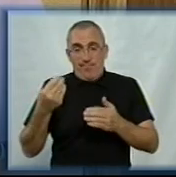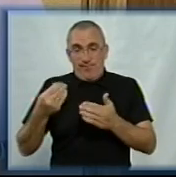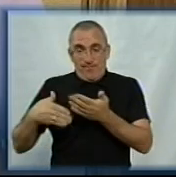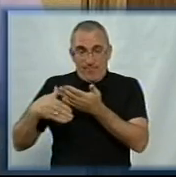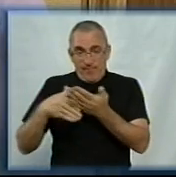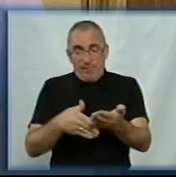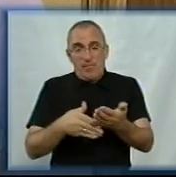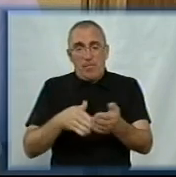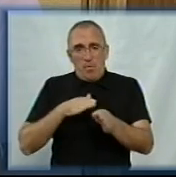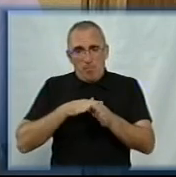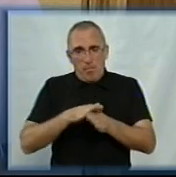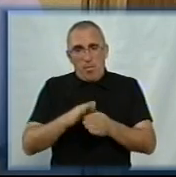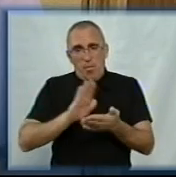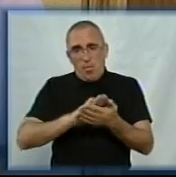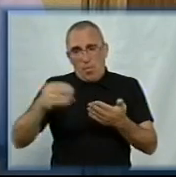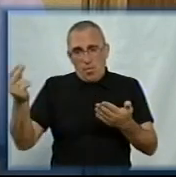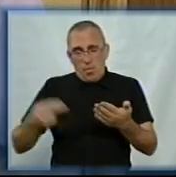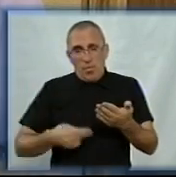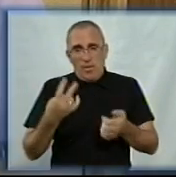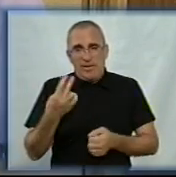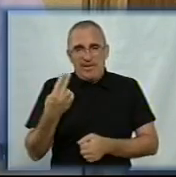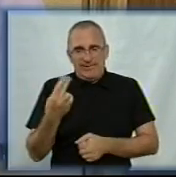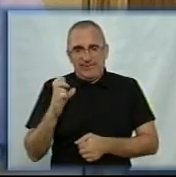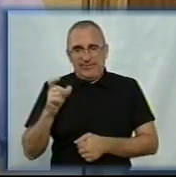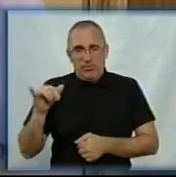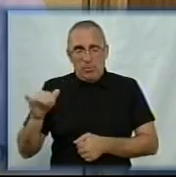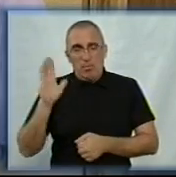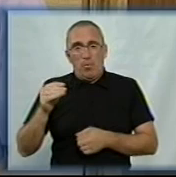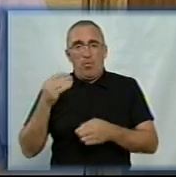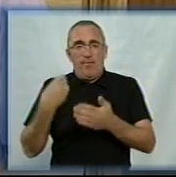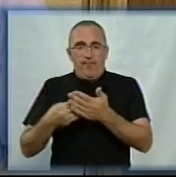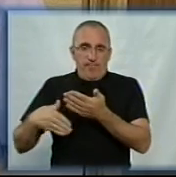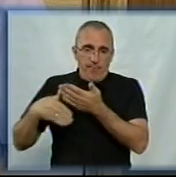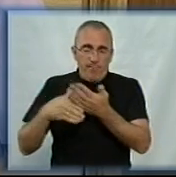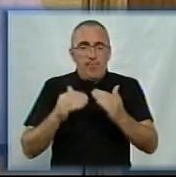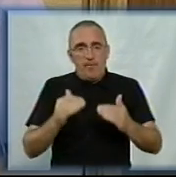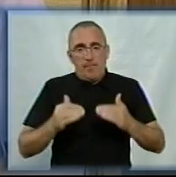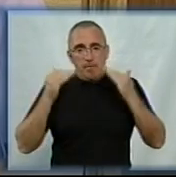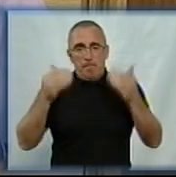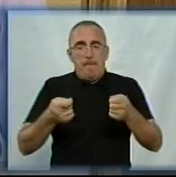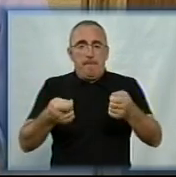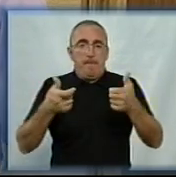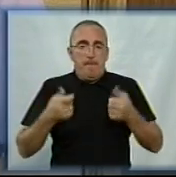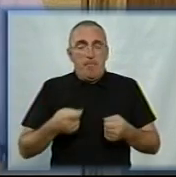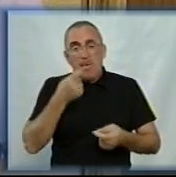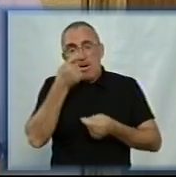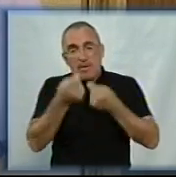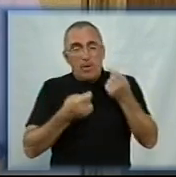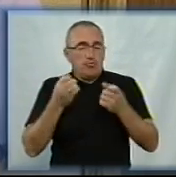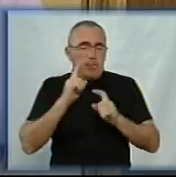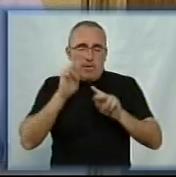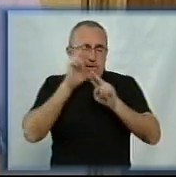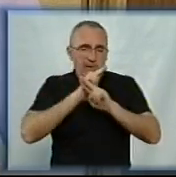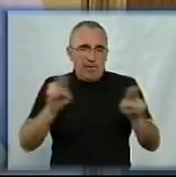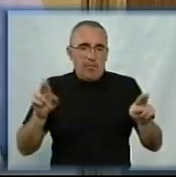ресурс за рахунок повністю контрактування з Національною службою здоров'я, вони будуть дофінансовані за рахунок збільшення пакетів. Але деталі нам ще невідомі.